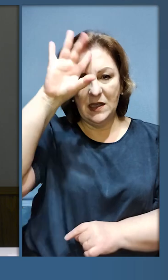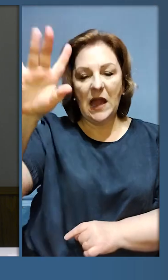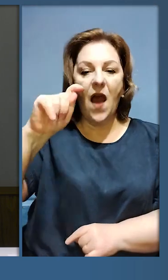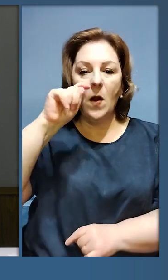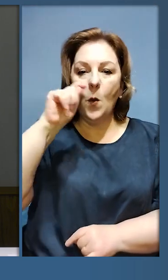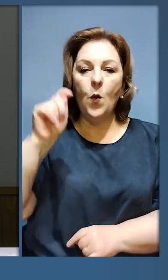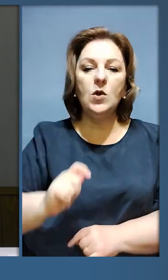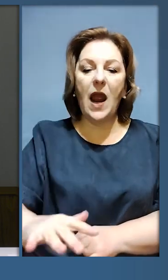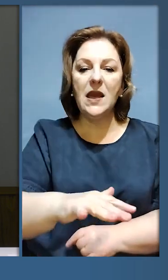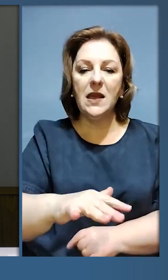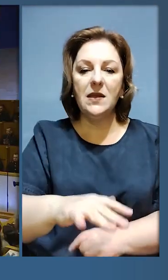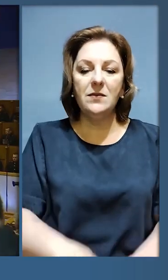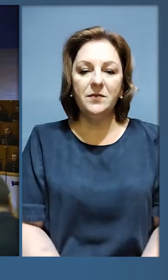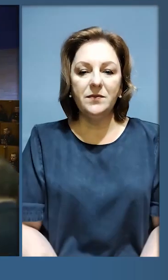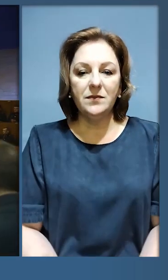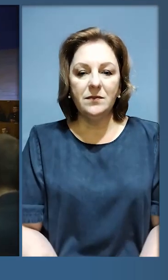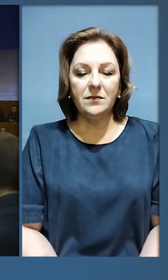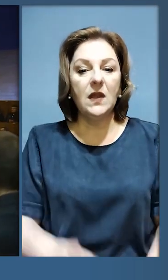переможемо. Слава Україні!